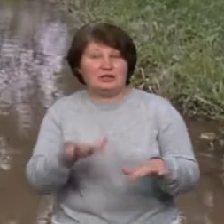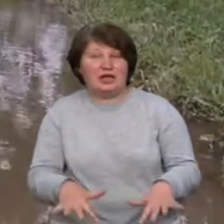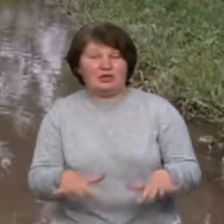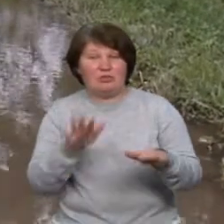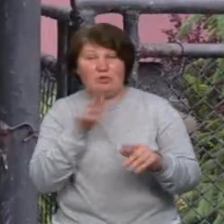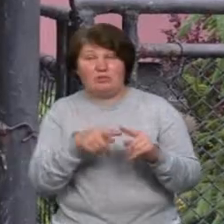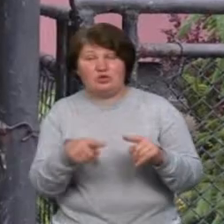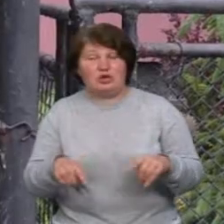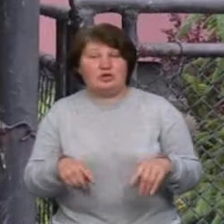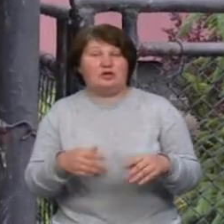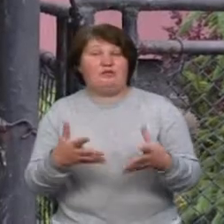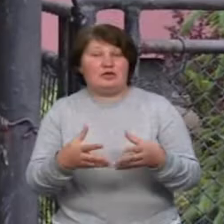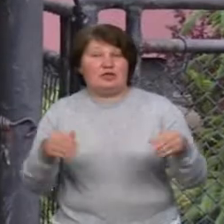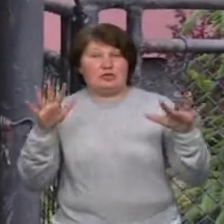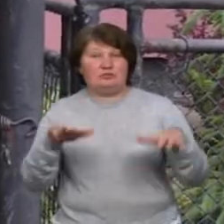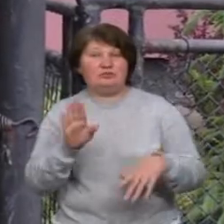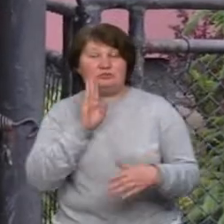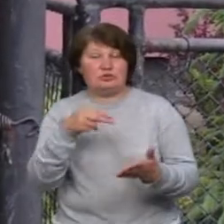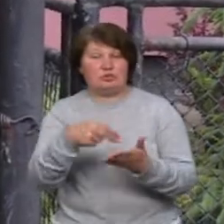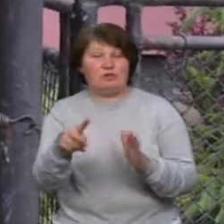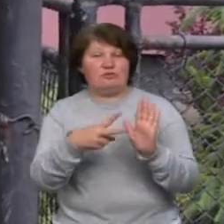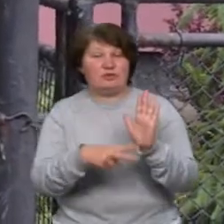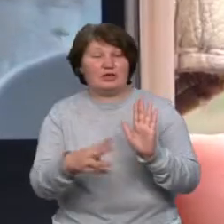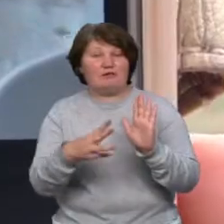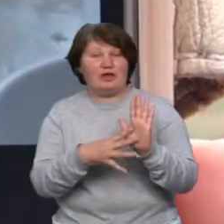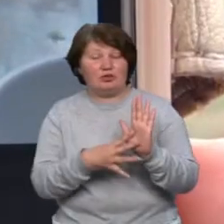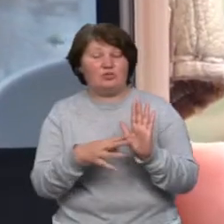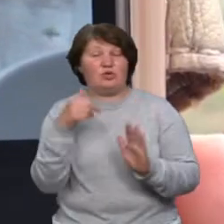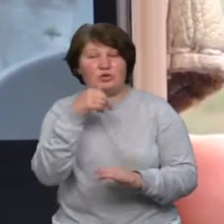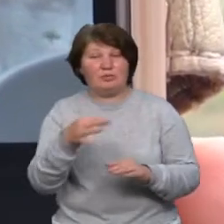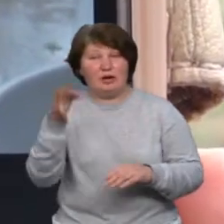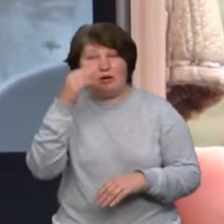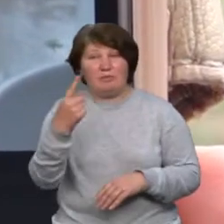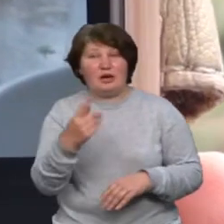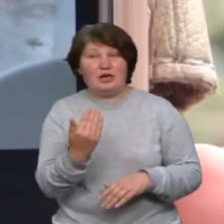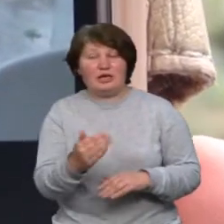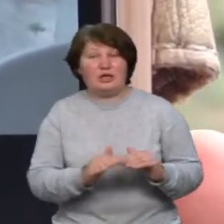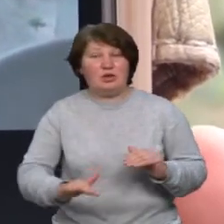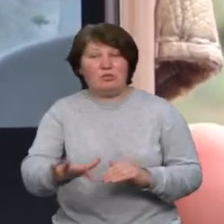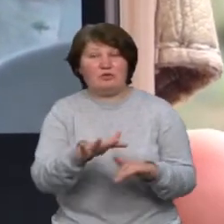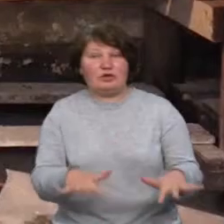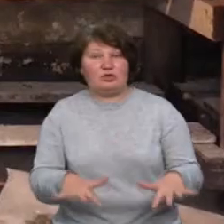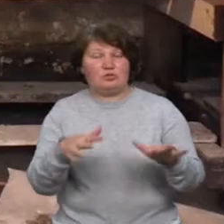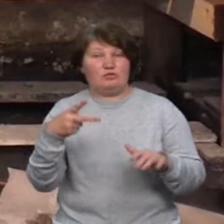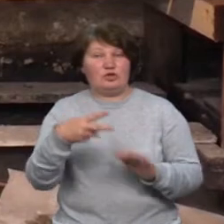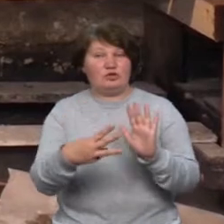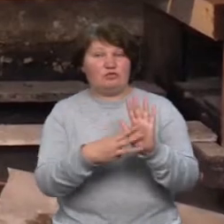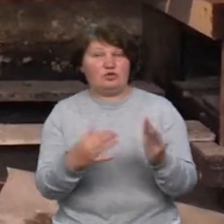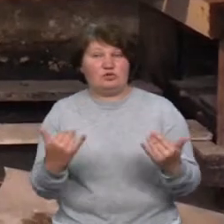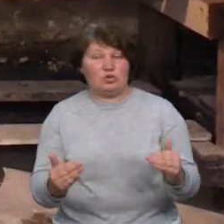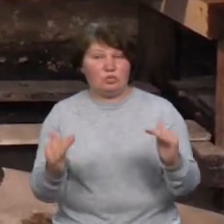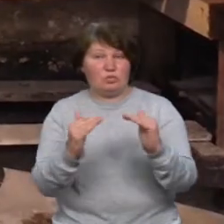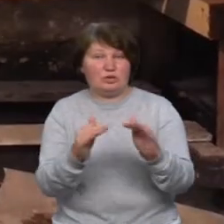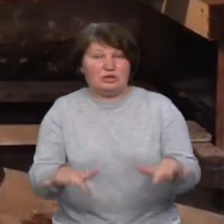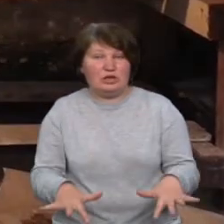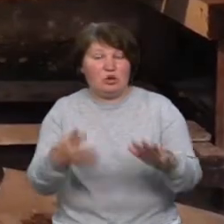Неспляк, яка придбала тут будинок у 79-му році, пригадує, що вперше їхнє подвір'я затопило у 2008-му. Сьогодні в її будинку затоплений